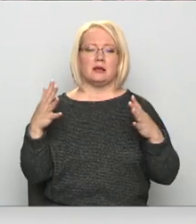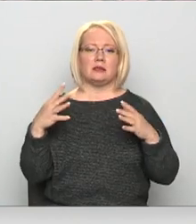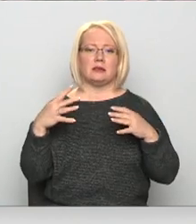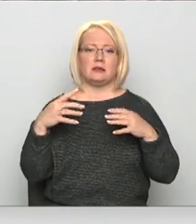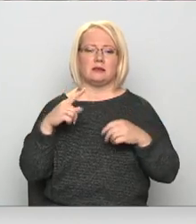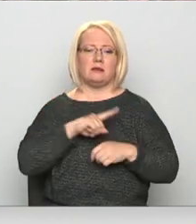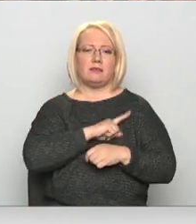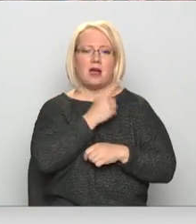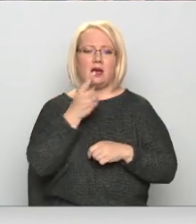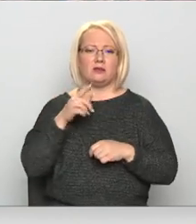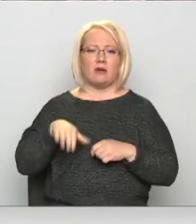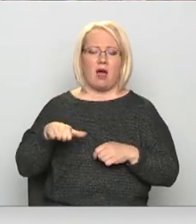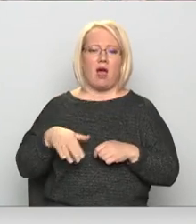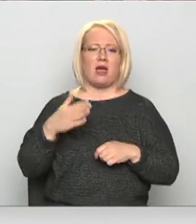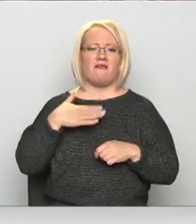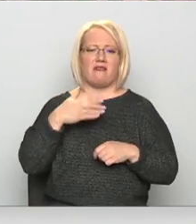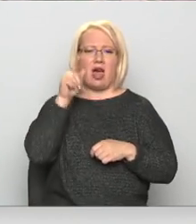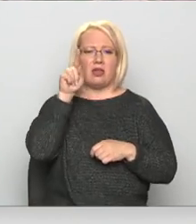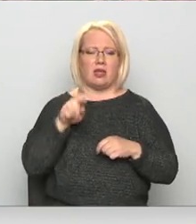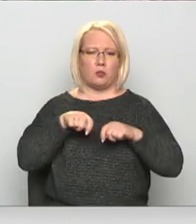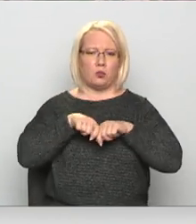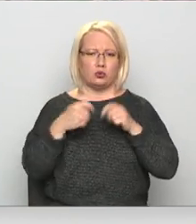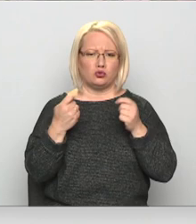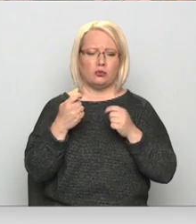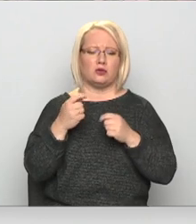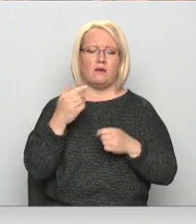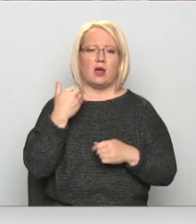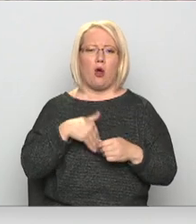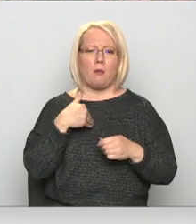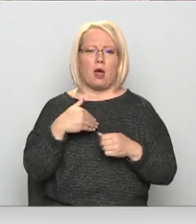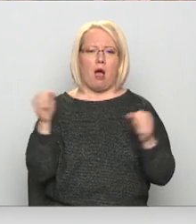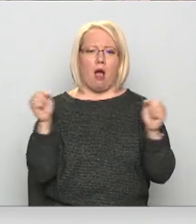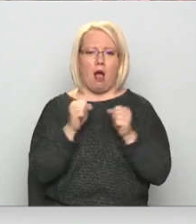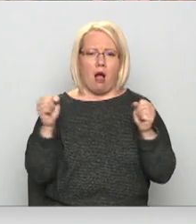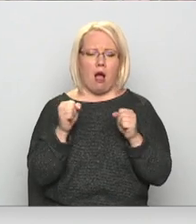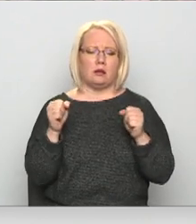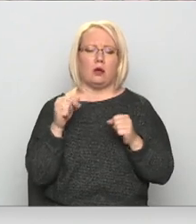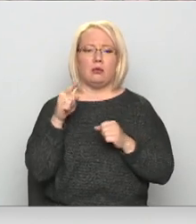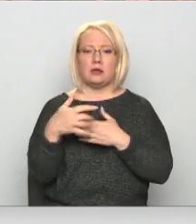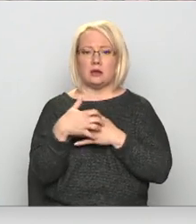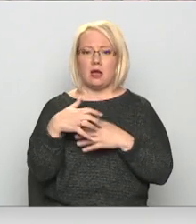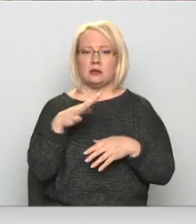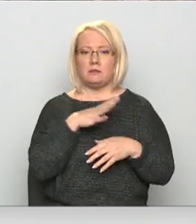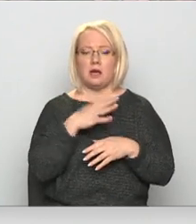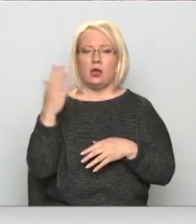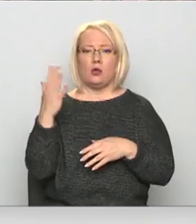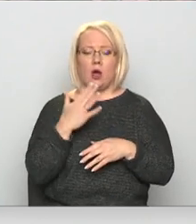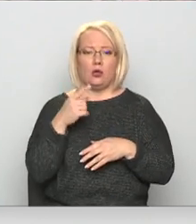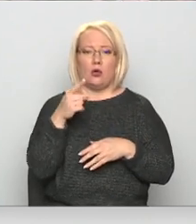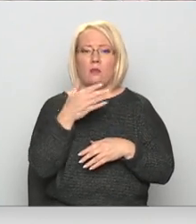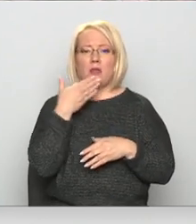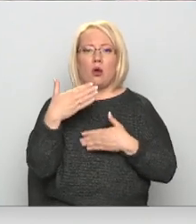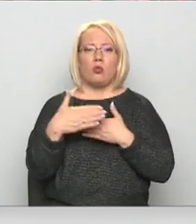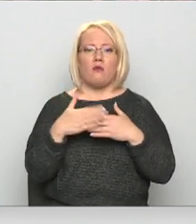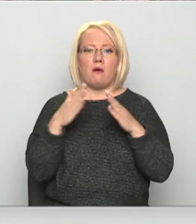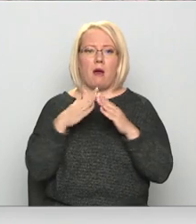brūci uz ciskiņas, uz vēderiņa, kura bija jāopereiz teidzīgi. Šis Kaķis bija nonācis, tur nav pat tuvāko